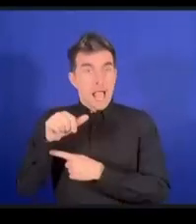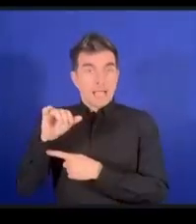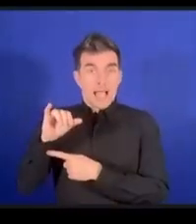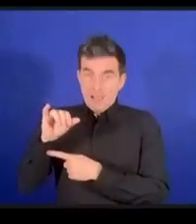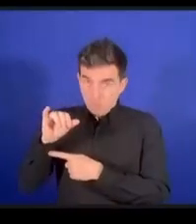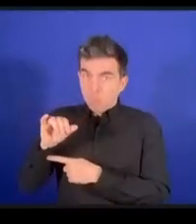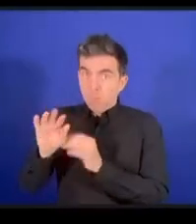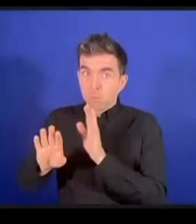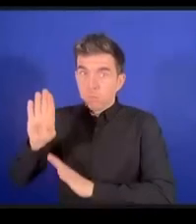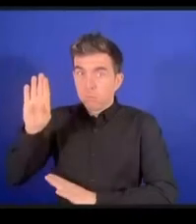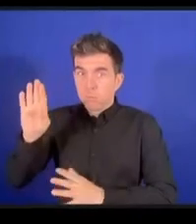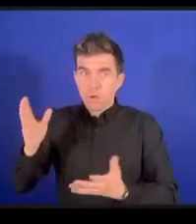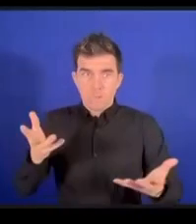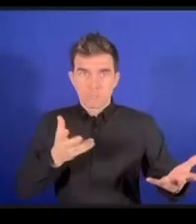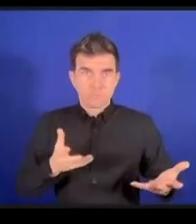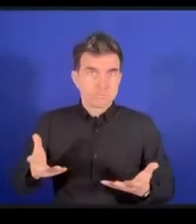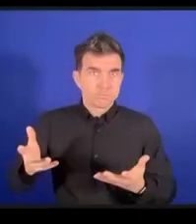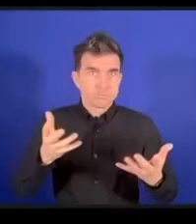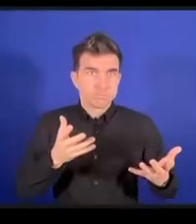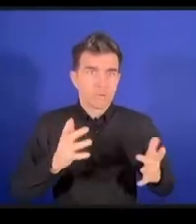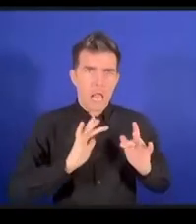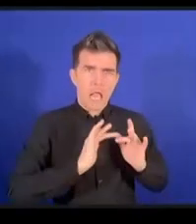双方の努力が必要だと思います